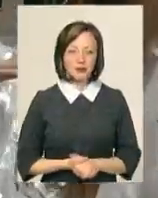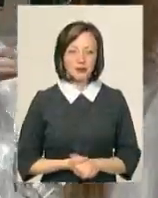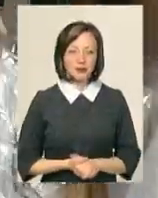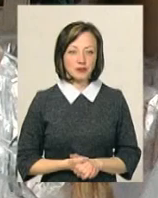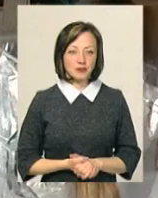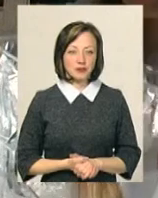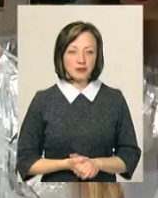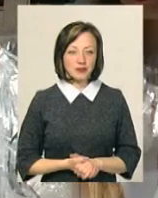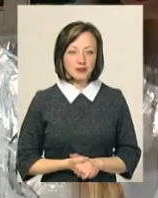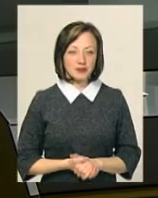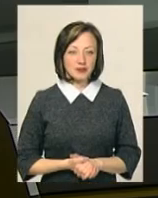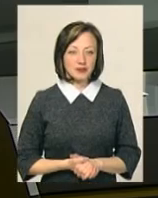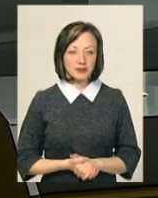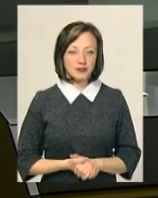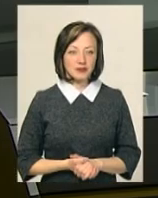Поділя Центр.